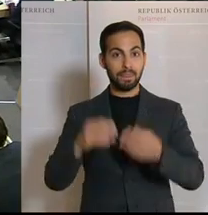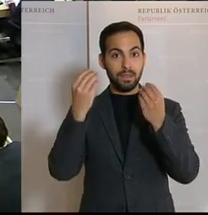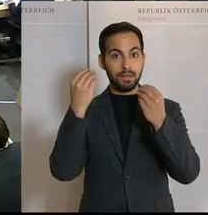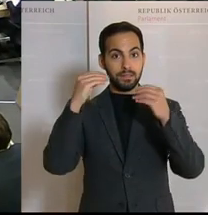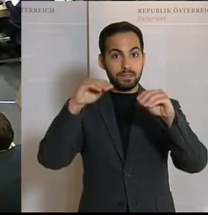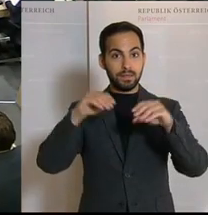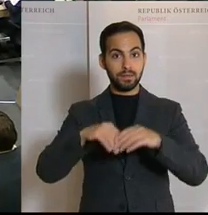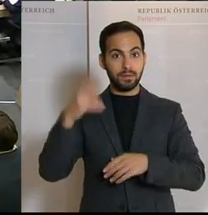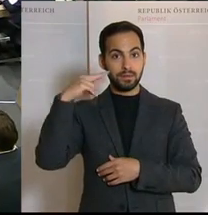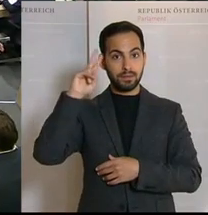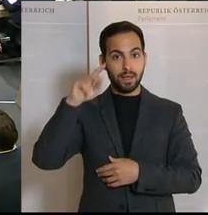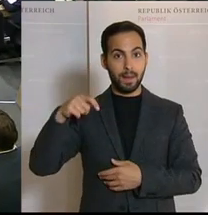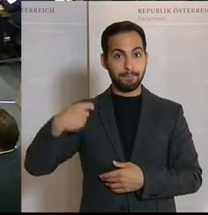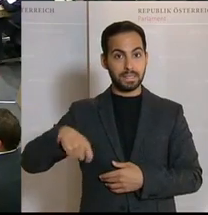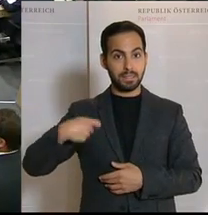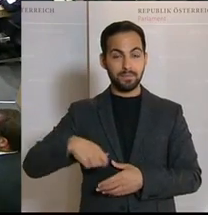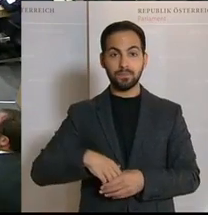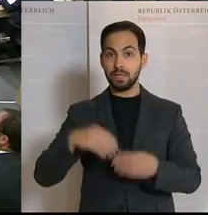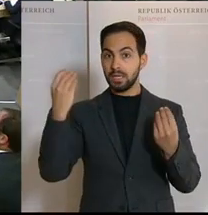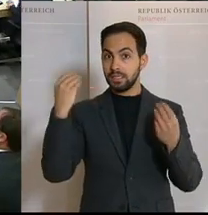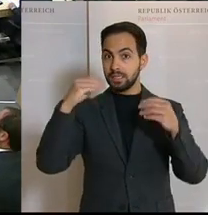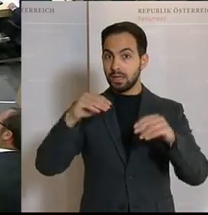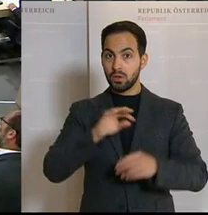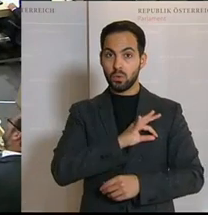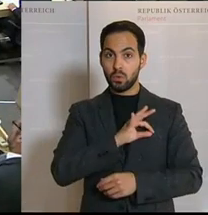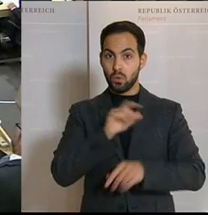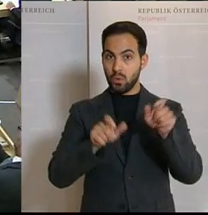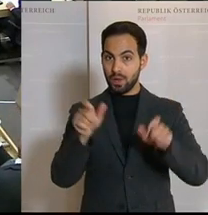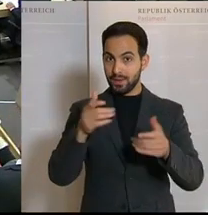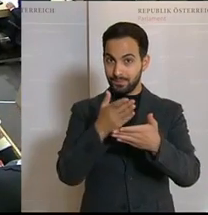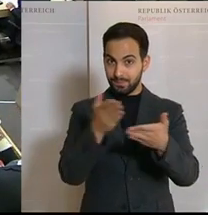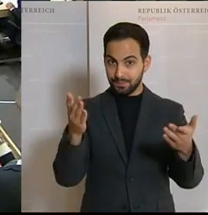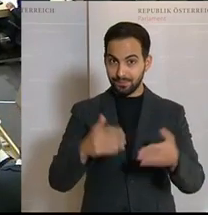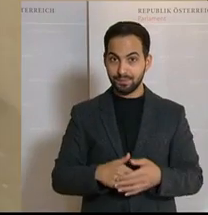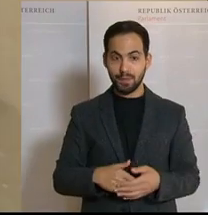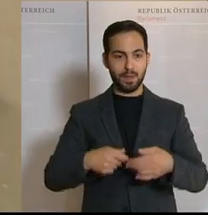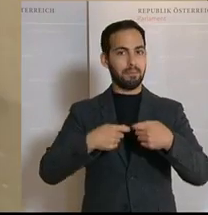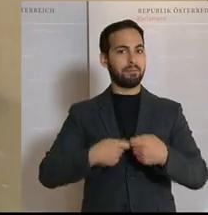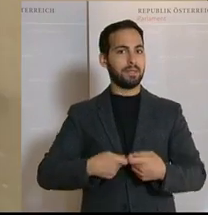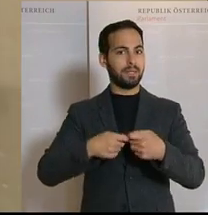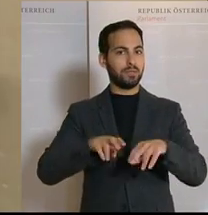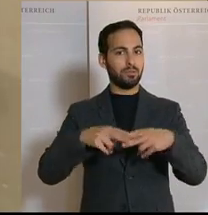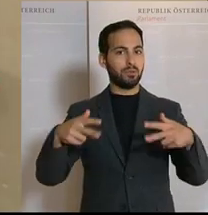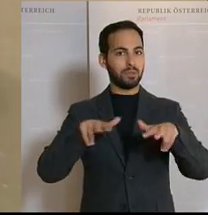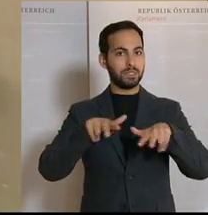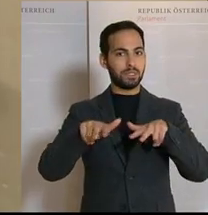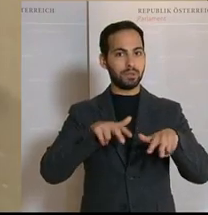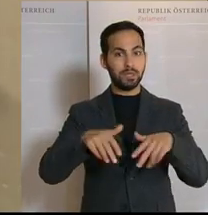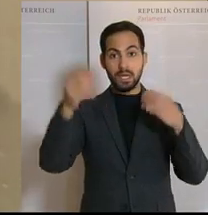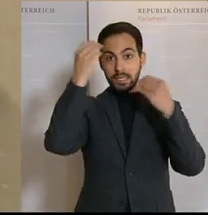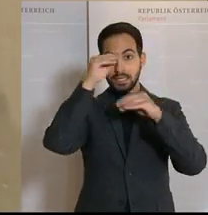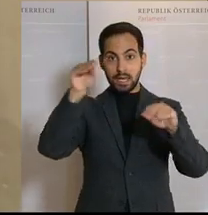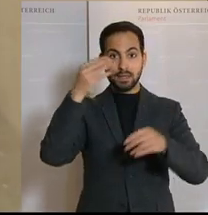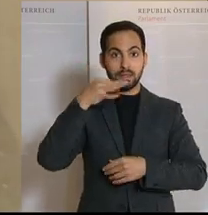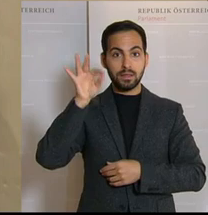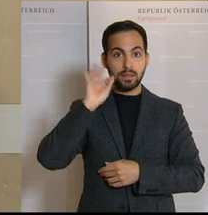Alexander Melchior, der Generalsekretär der ÖVP, ist nun an Bord. Sehr geehrte Mitglieder der Bundesregierung, sehr geehrte Damen